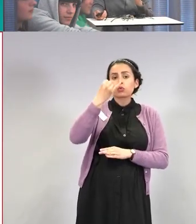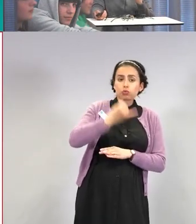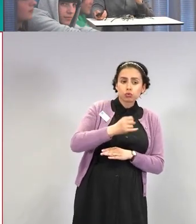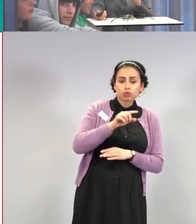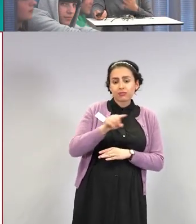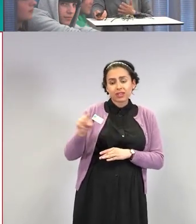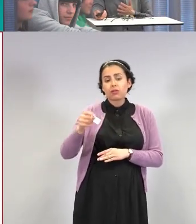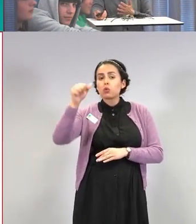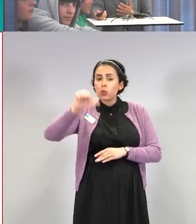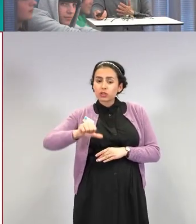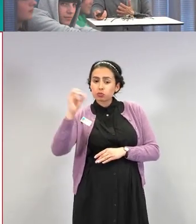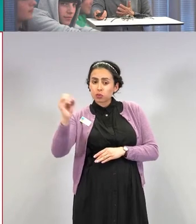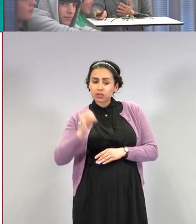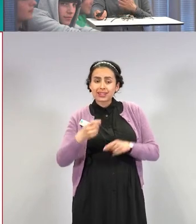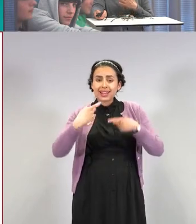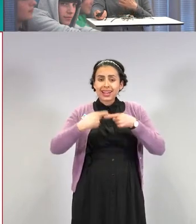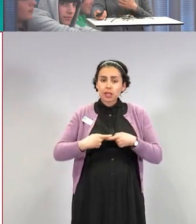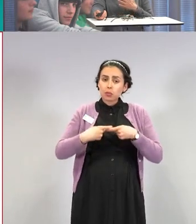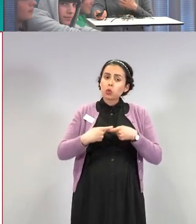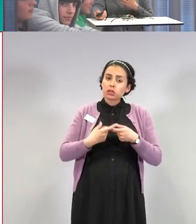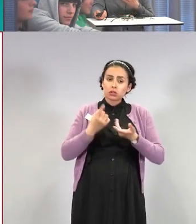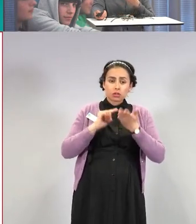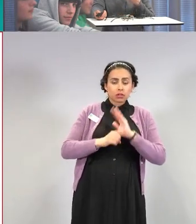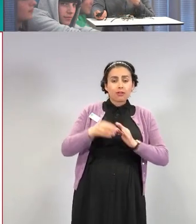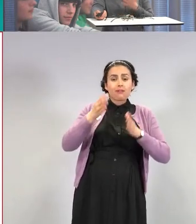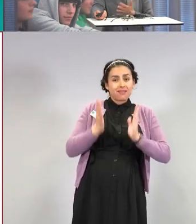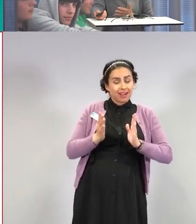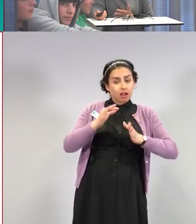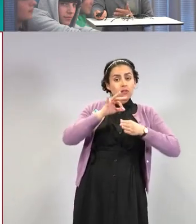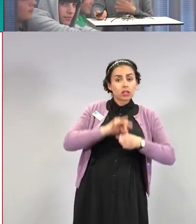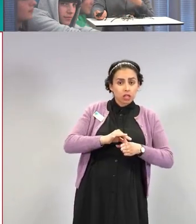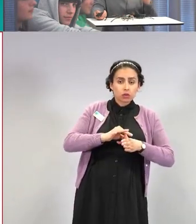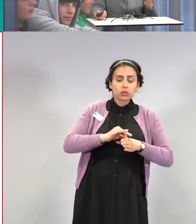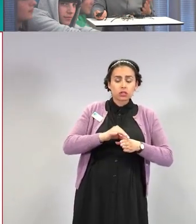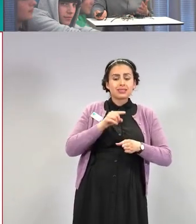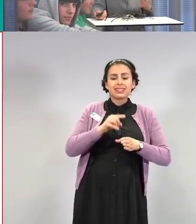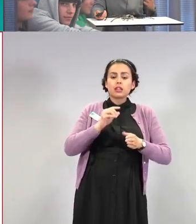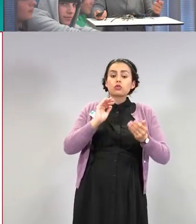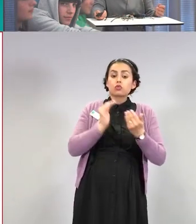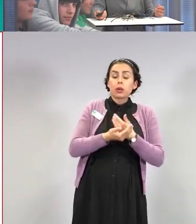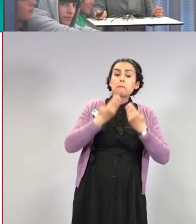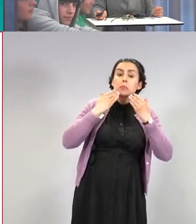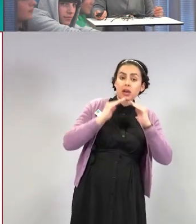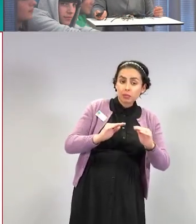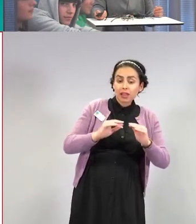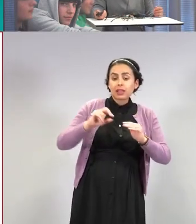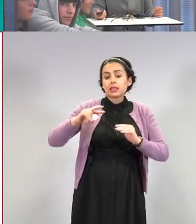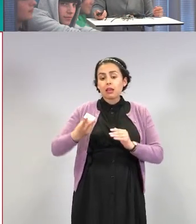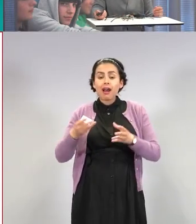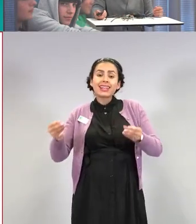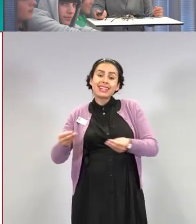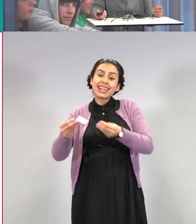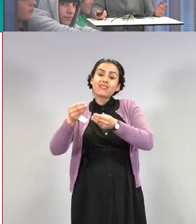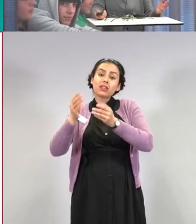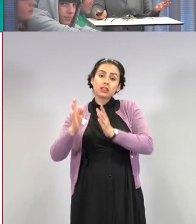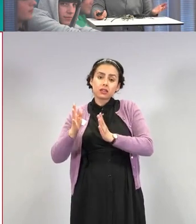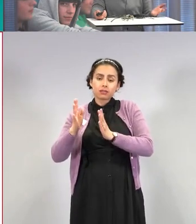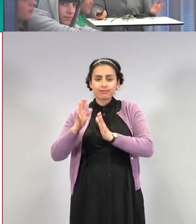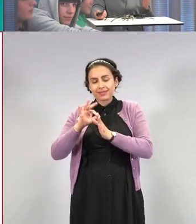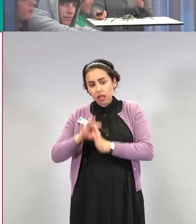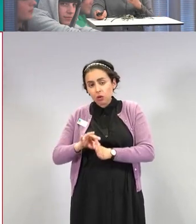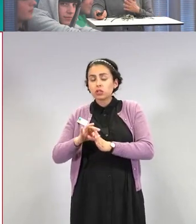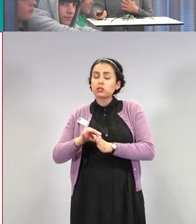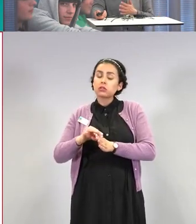riippuen siitä, puhutaanko vakavasta taudista, jossa suojaa parempi, tai lievästä taudista, jossa suojaa hiukan heikempi.